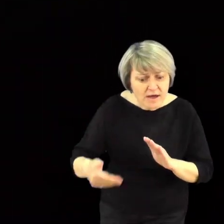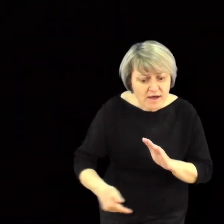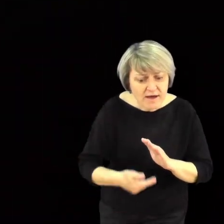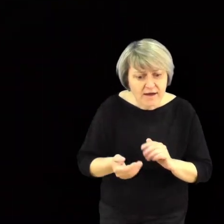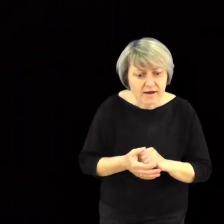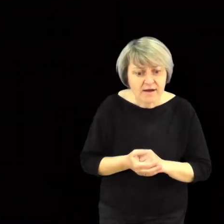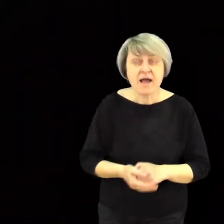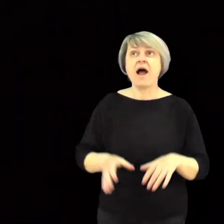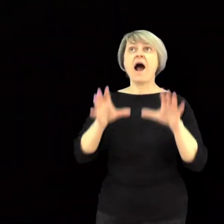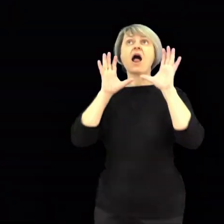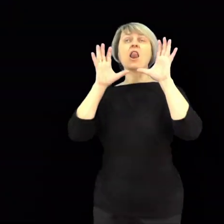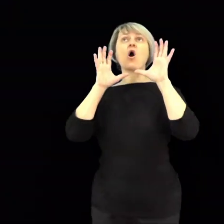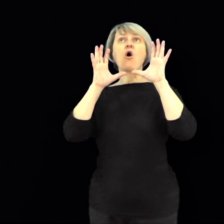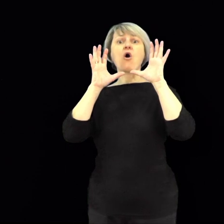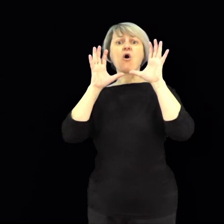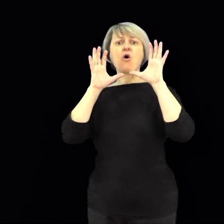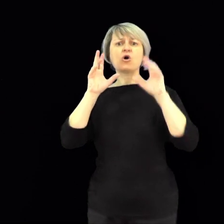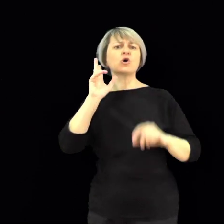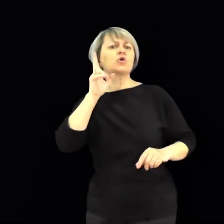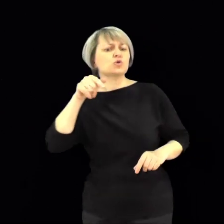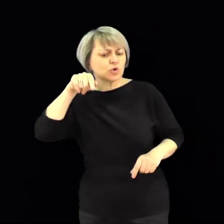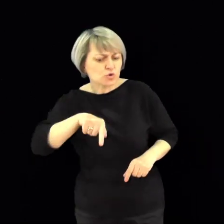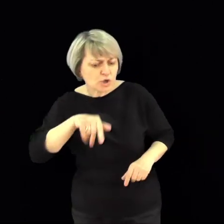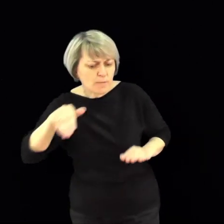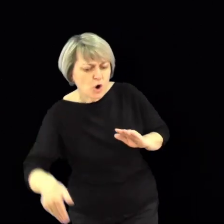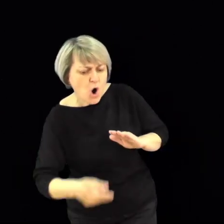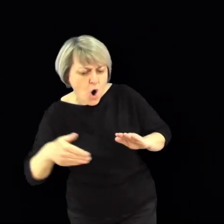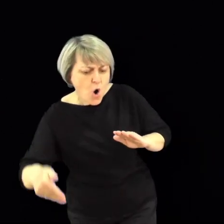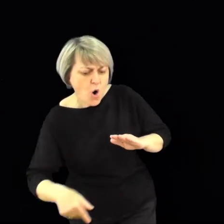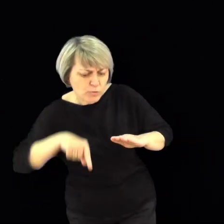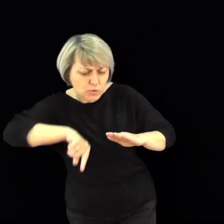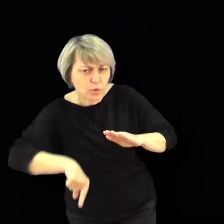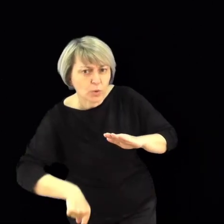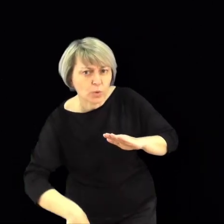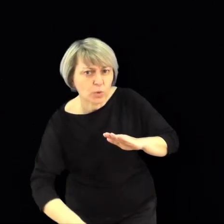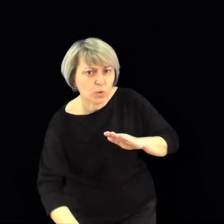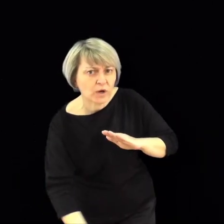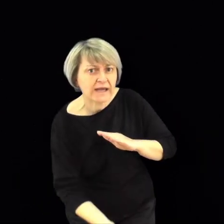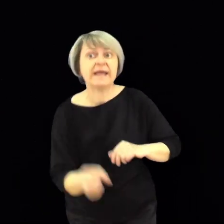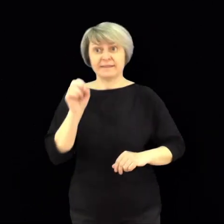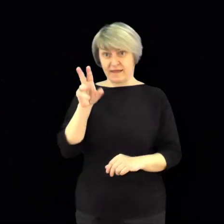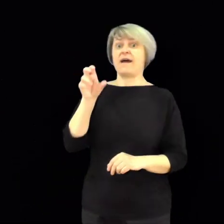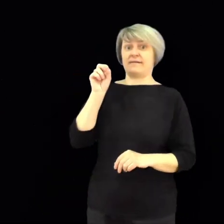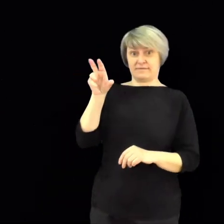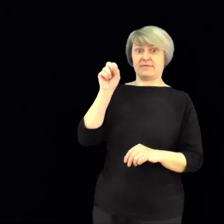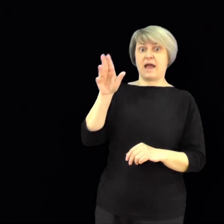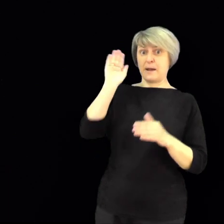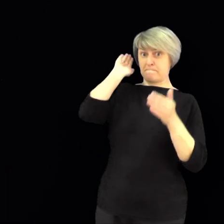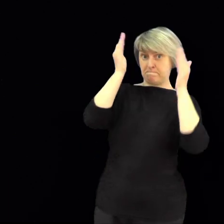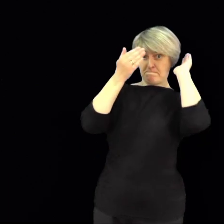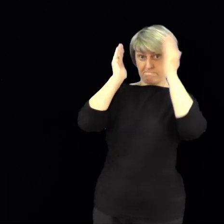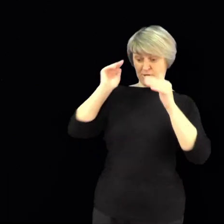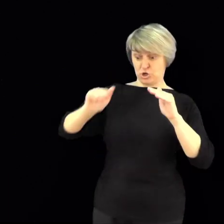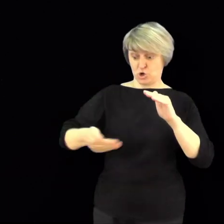kopie? Halo! Czy ktoś tam kopie w głębi ziemi? Tak!